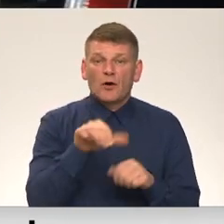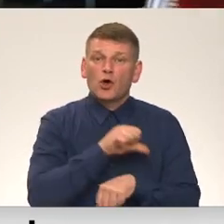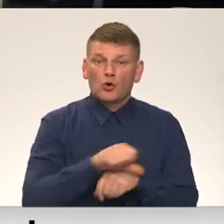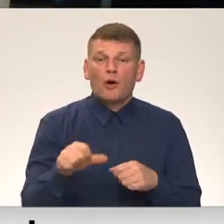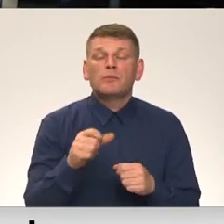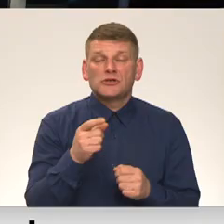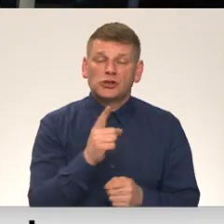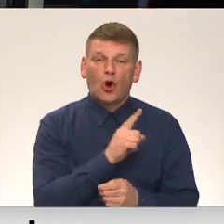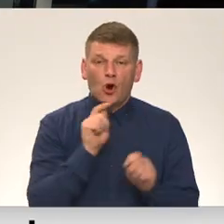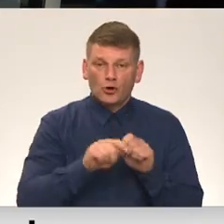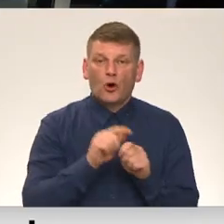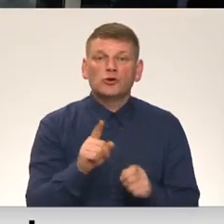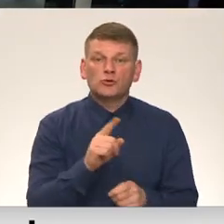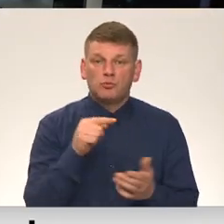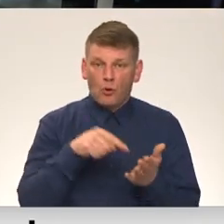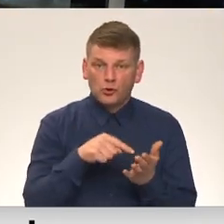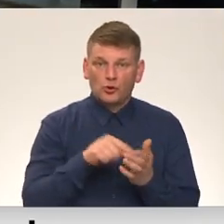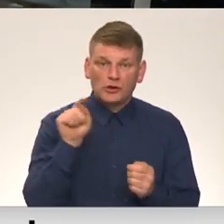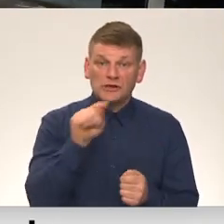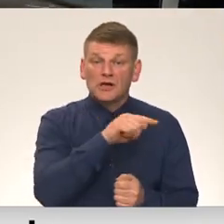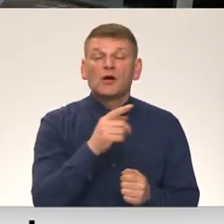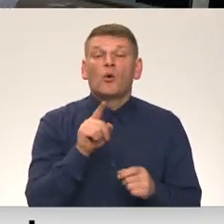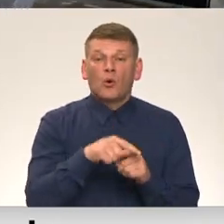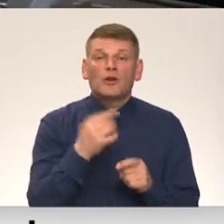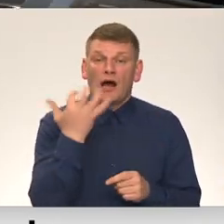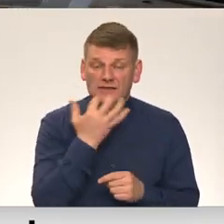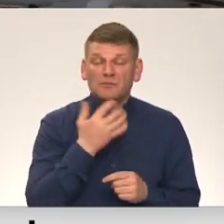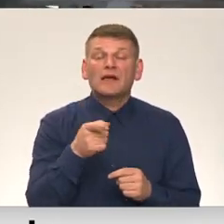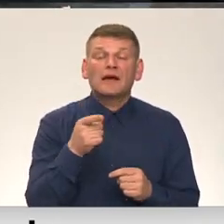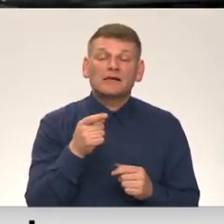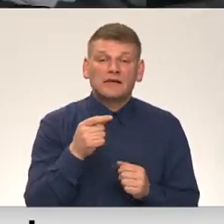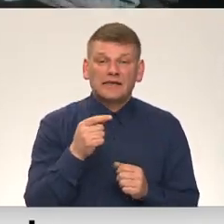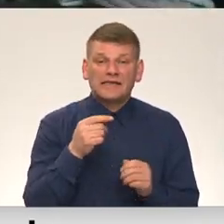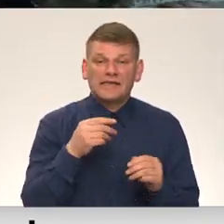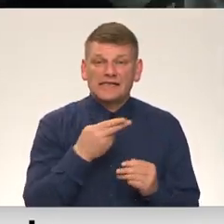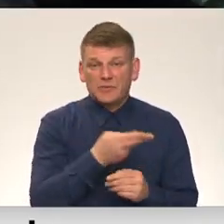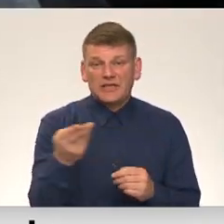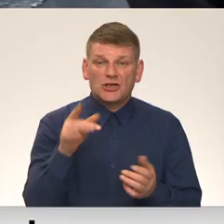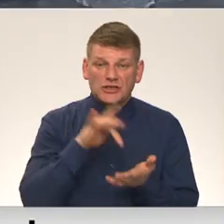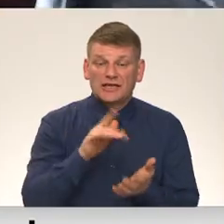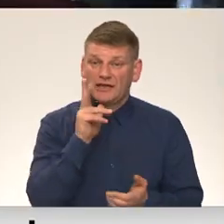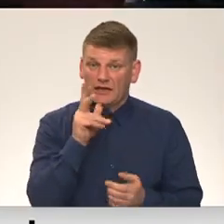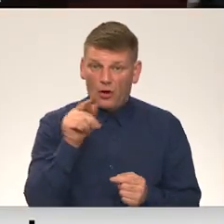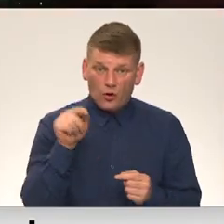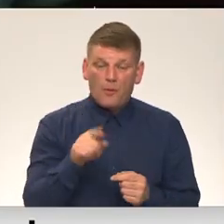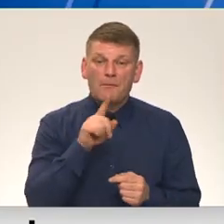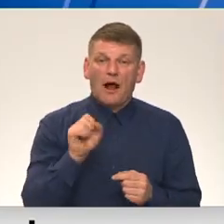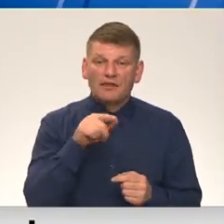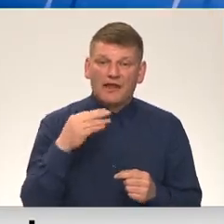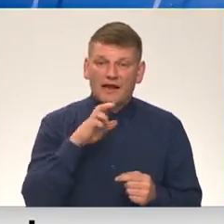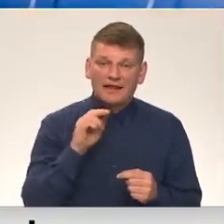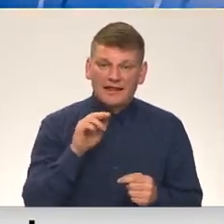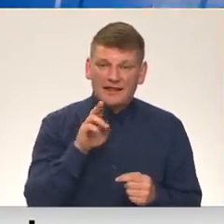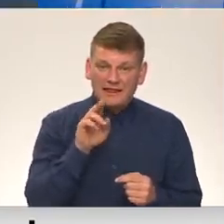pātarniekos silinē un aizturēto ārzemnieku izmitināšanas centrā Daugopilī. Šis noteikti ir solis samērīguma